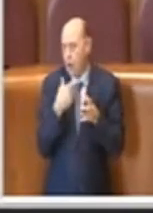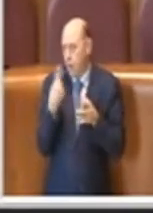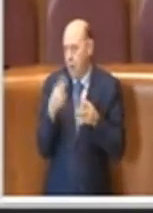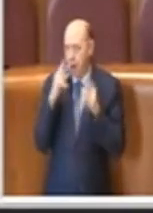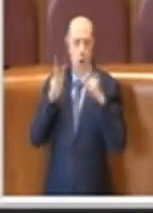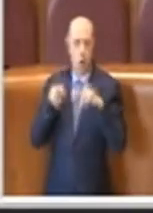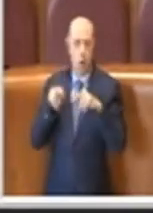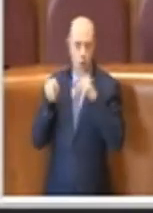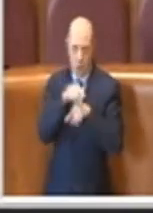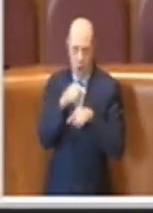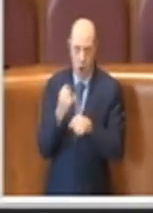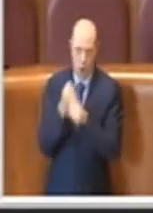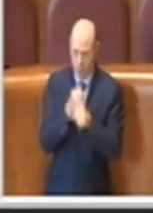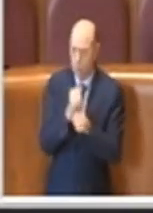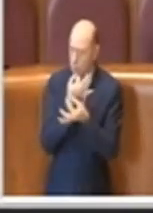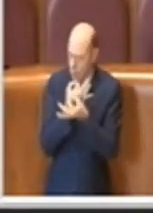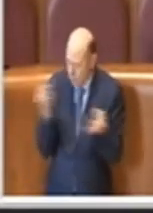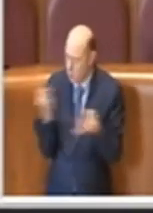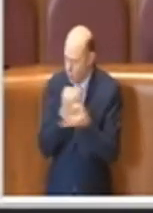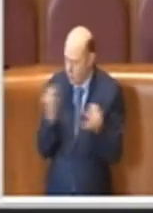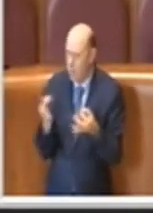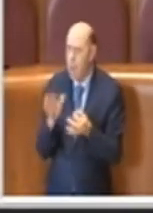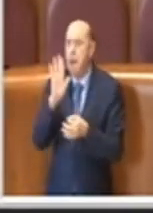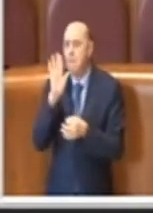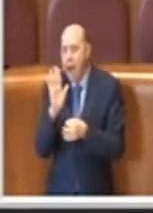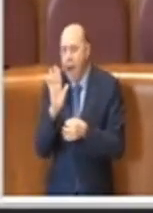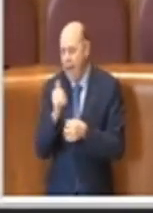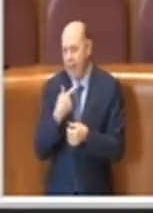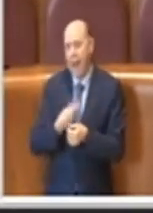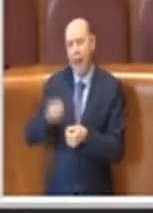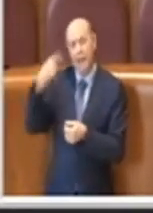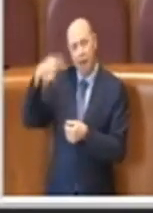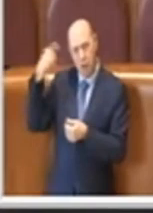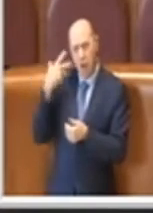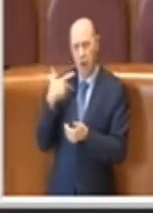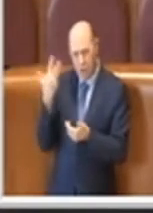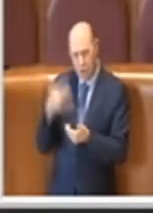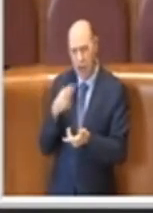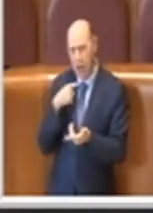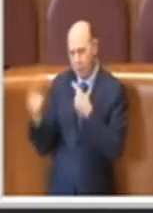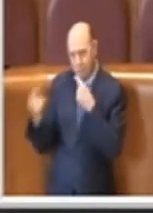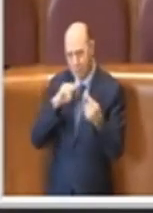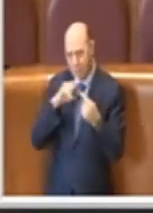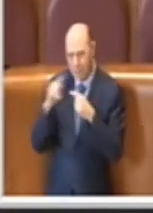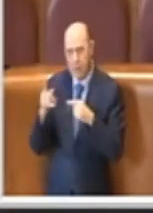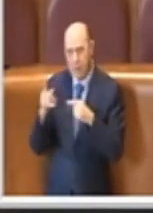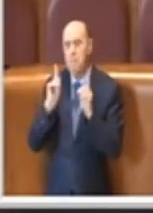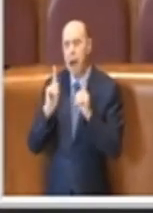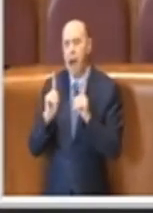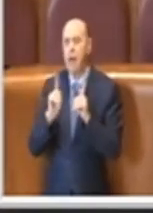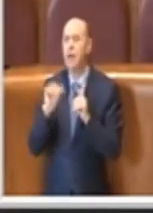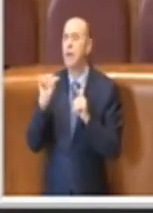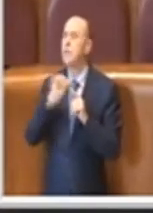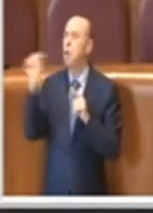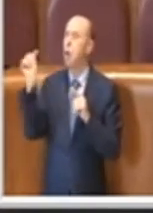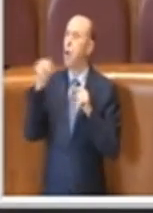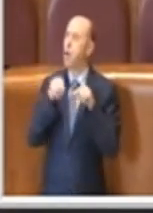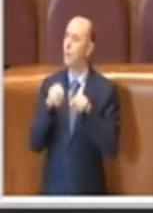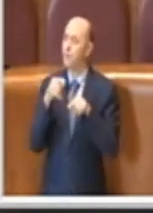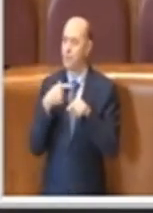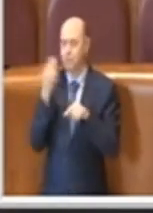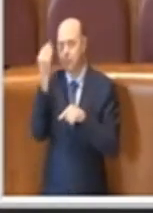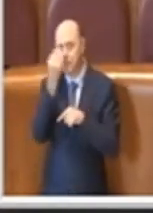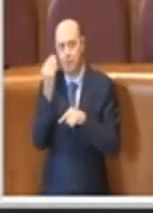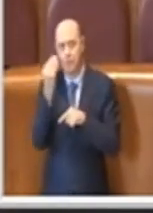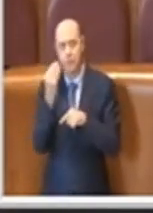controllo e questo ci sta. Ma come dicevamo l'altra volta, secondo me, a mio avviso, non ci può stare considerando anche